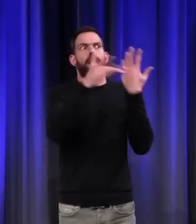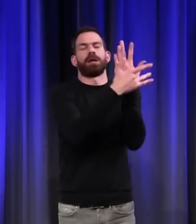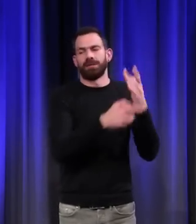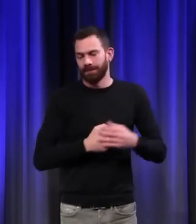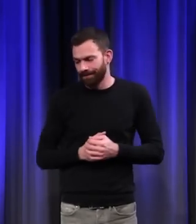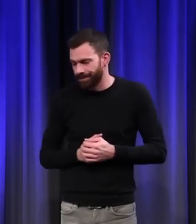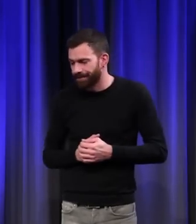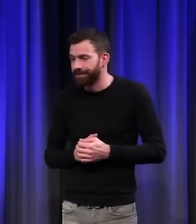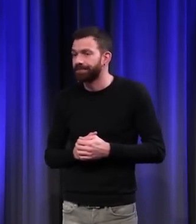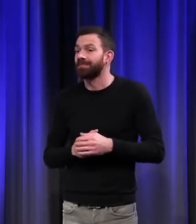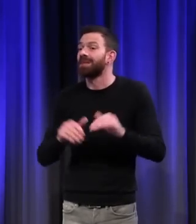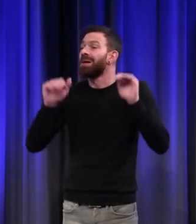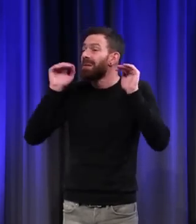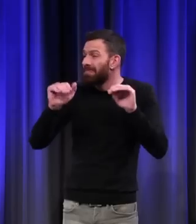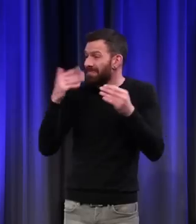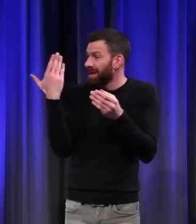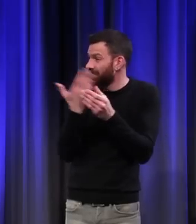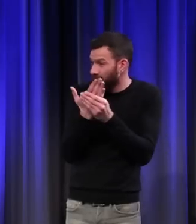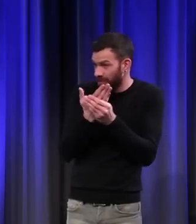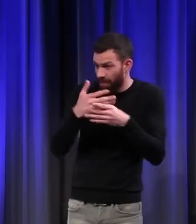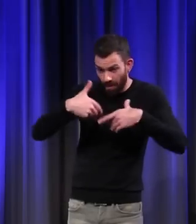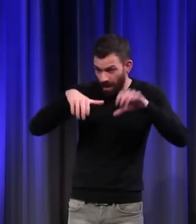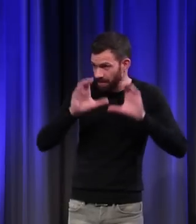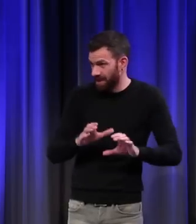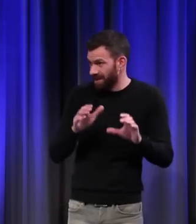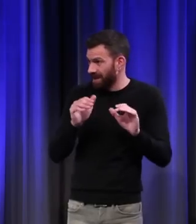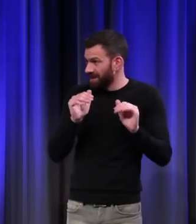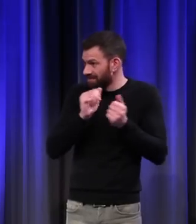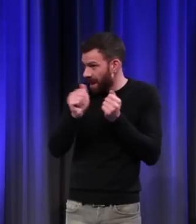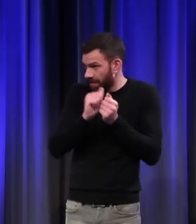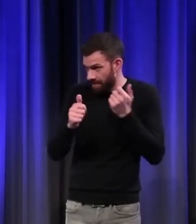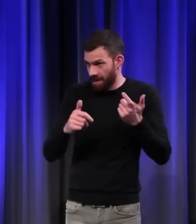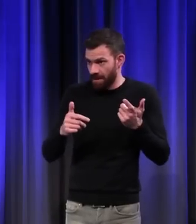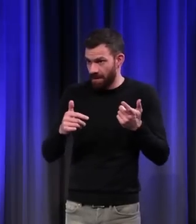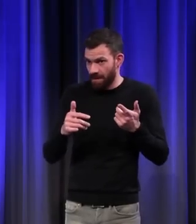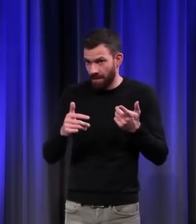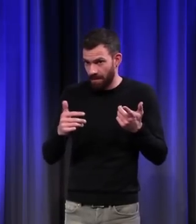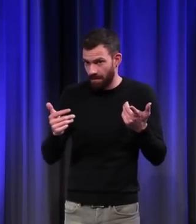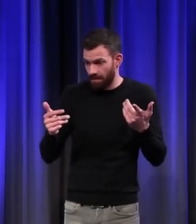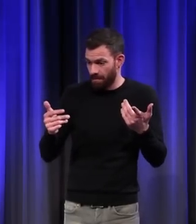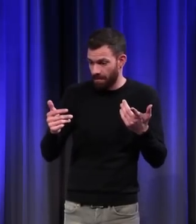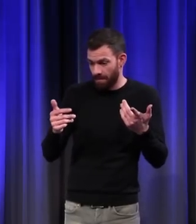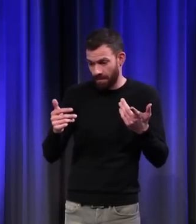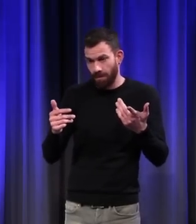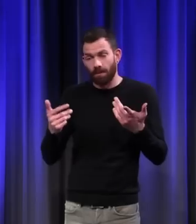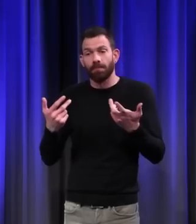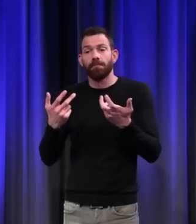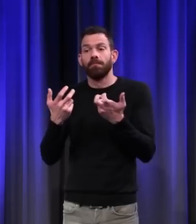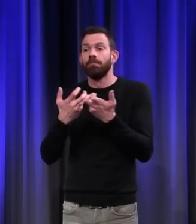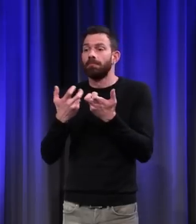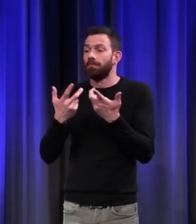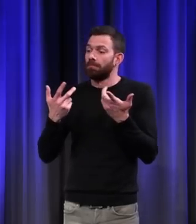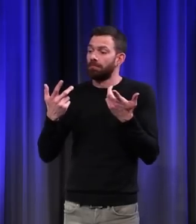les documents administratifs, il va falloir du temps avant que les actes émanant des